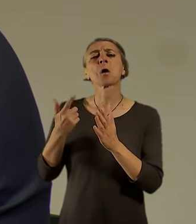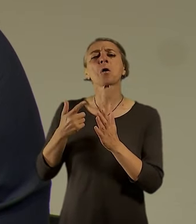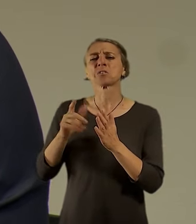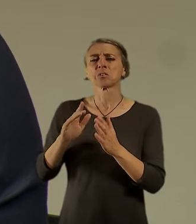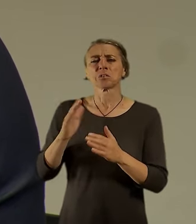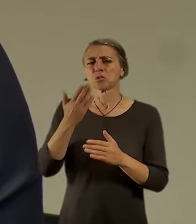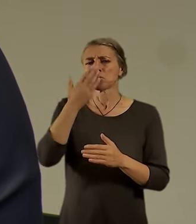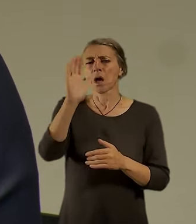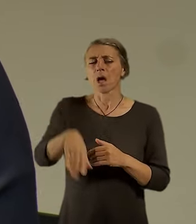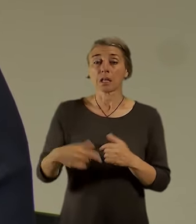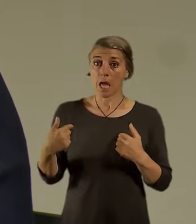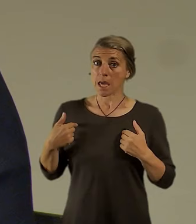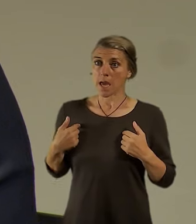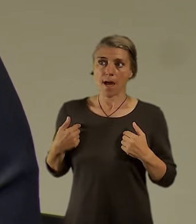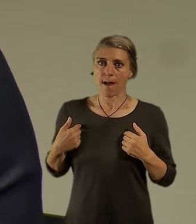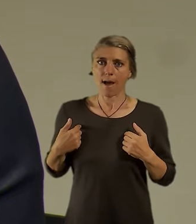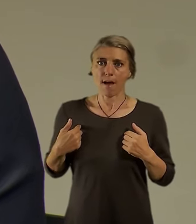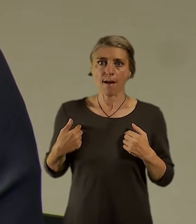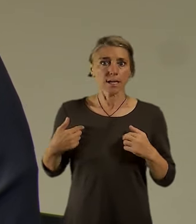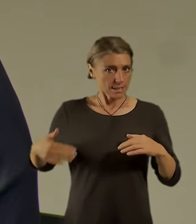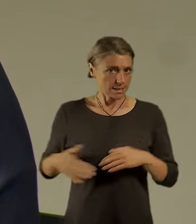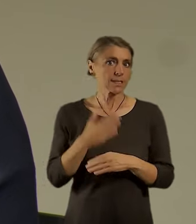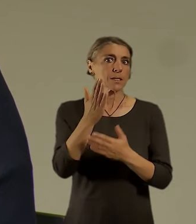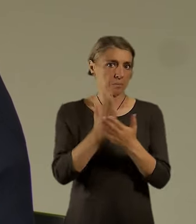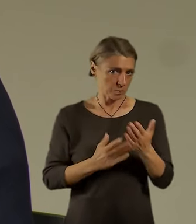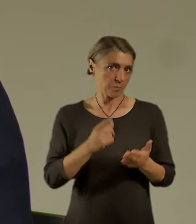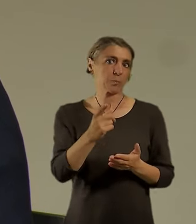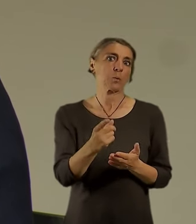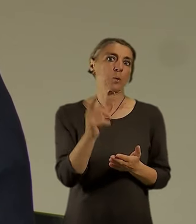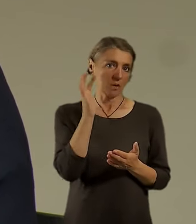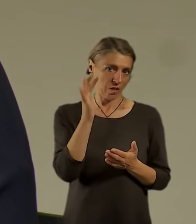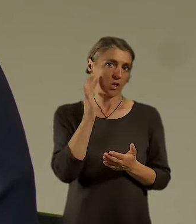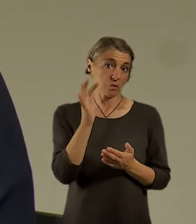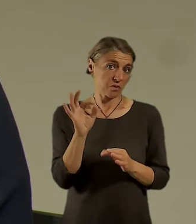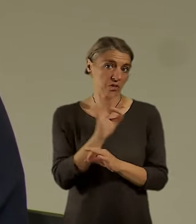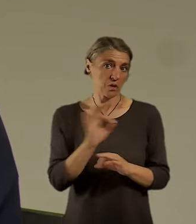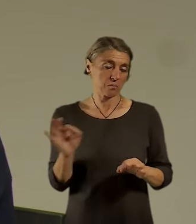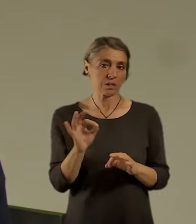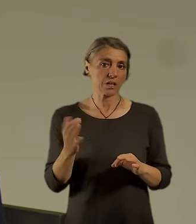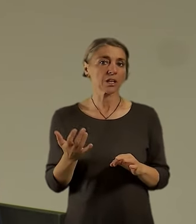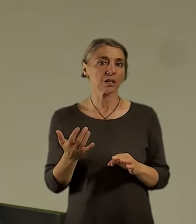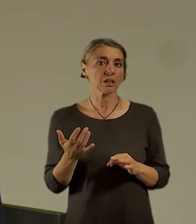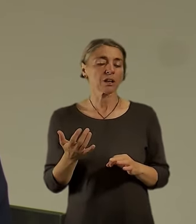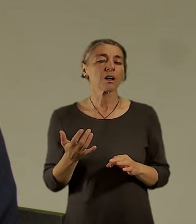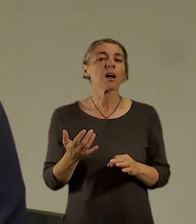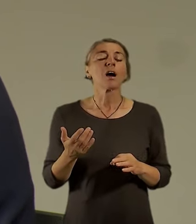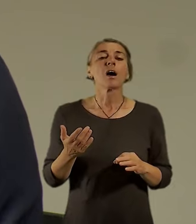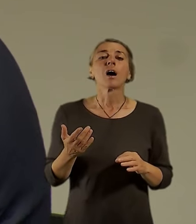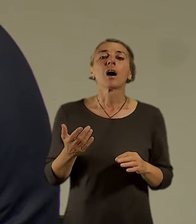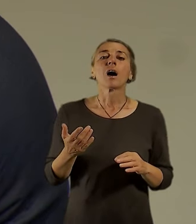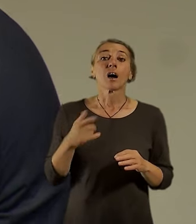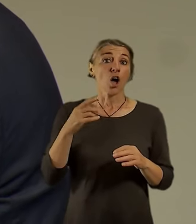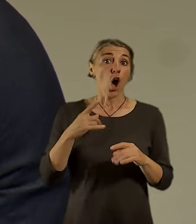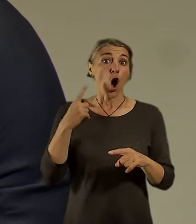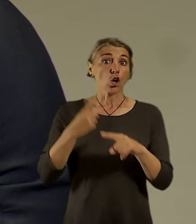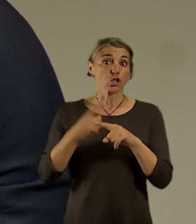Ale hledáme, a myslím si, že to je hluboký nedorozuměň, že jestli je nějaké město, město krátkých vzdáleností, je to Oxford.